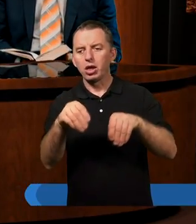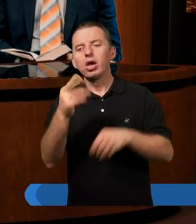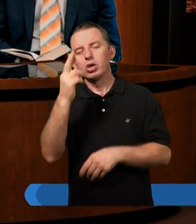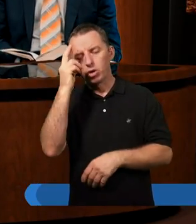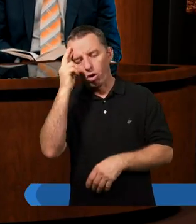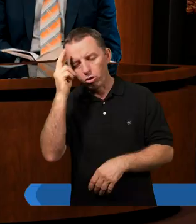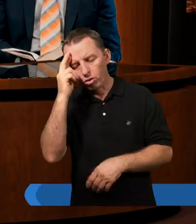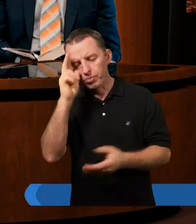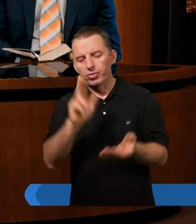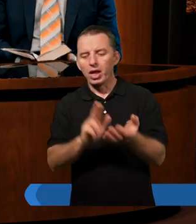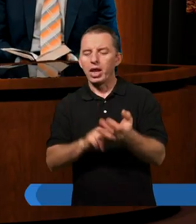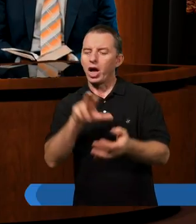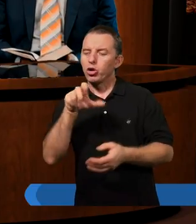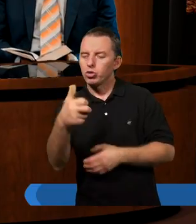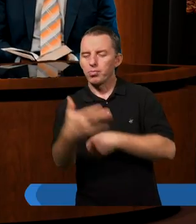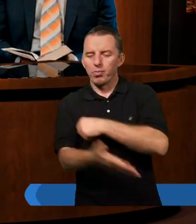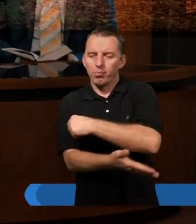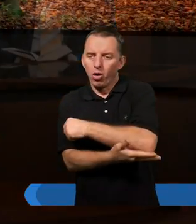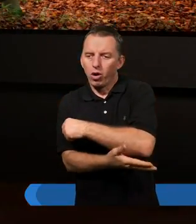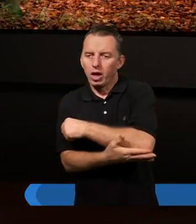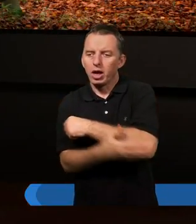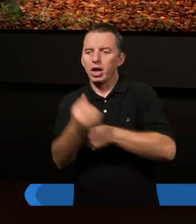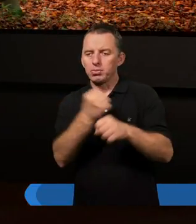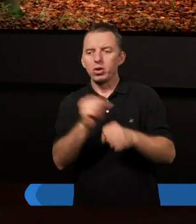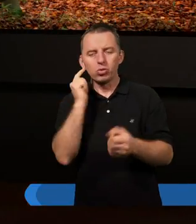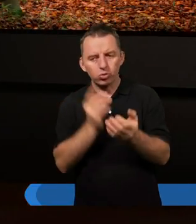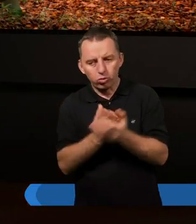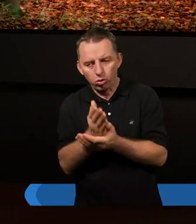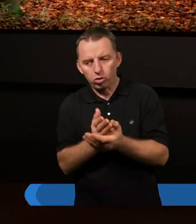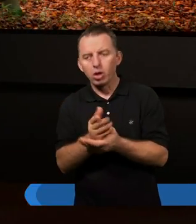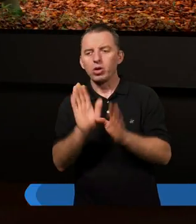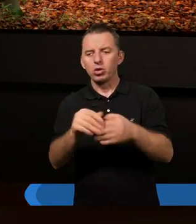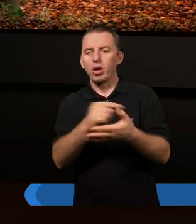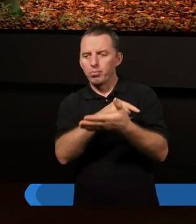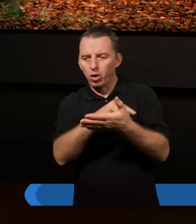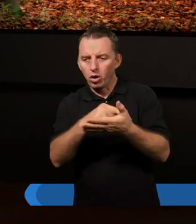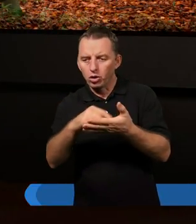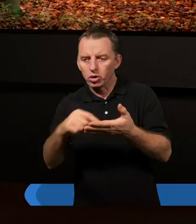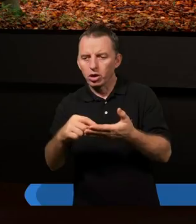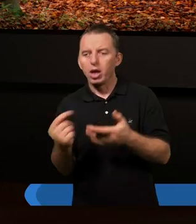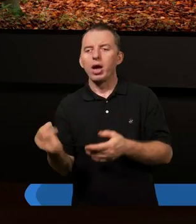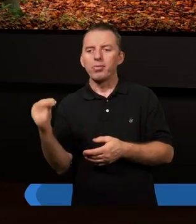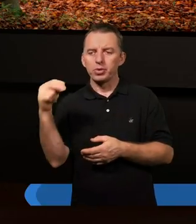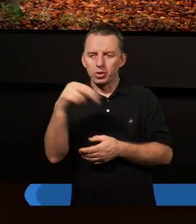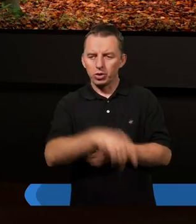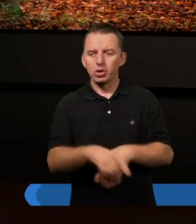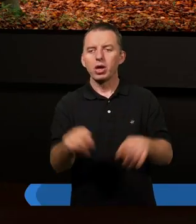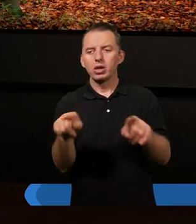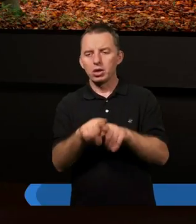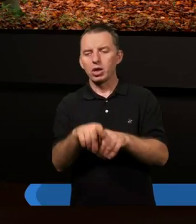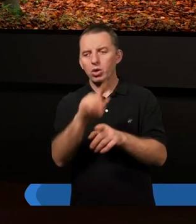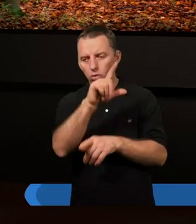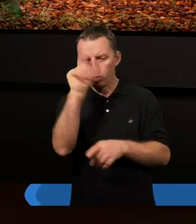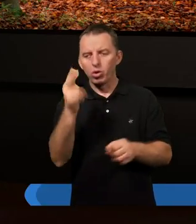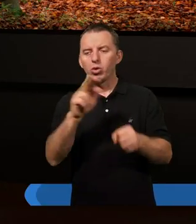Zrozumieli, na czym polega zbawienie, ale tak jak słusznie zostało podkreślone, przyszli pewni ludzie, którzy